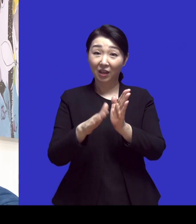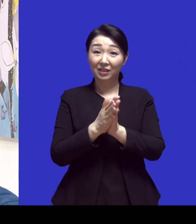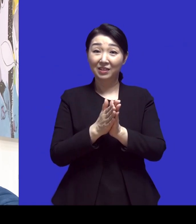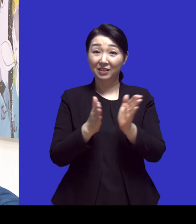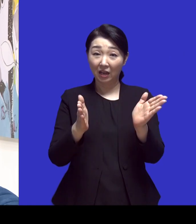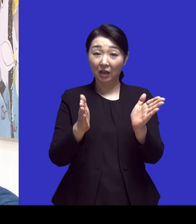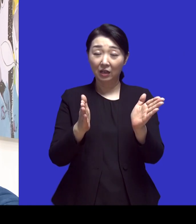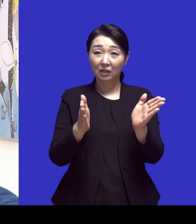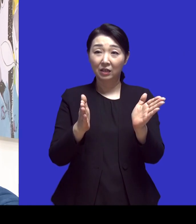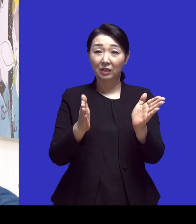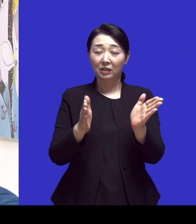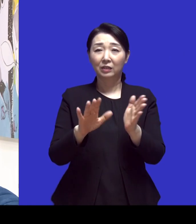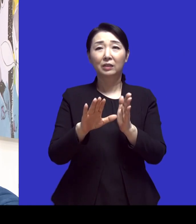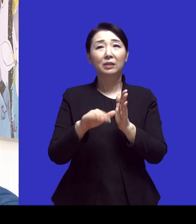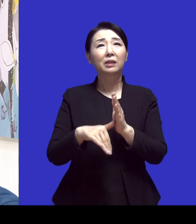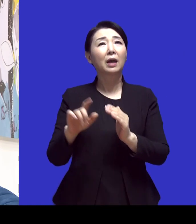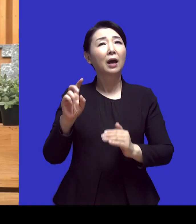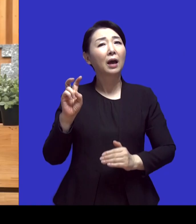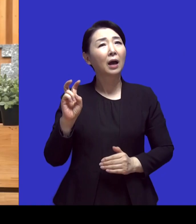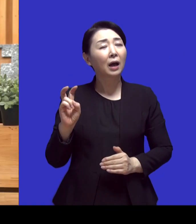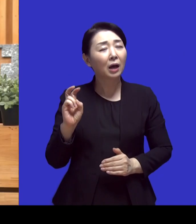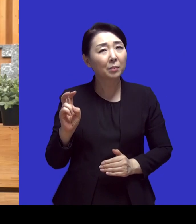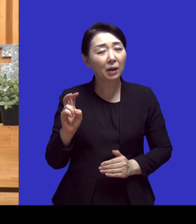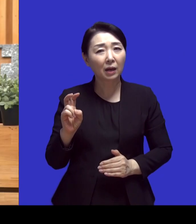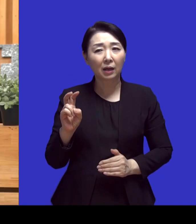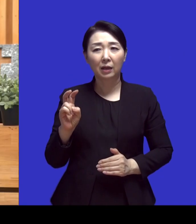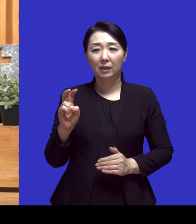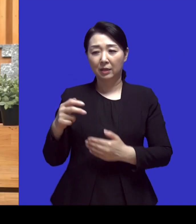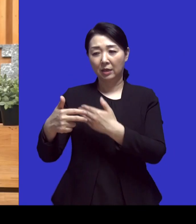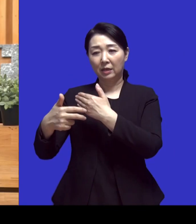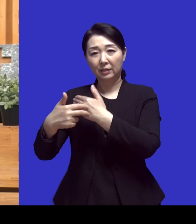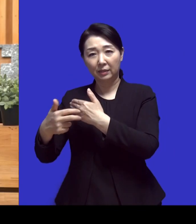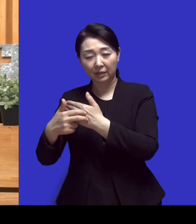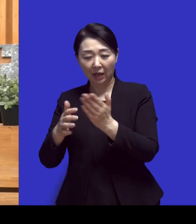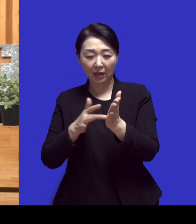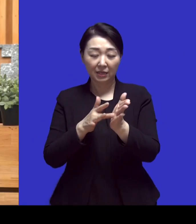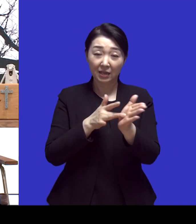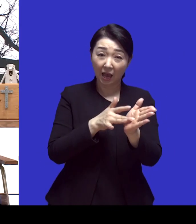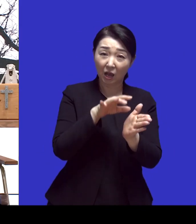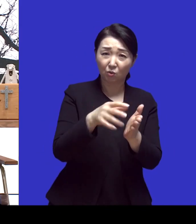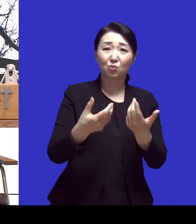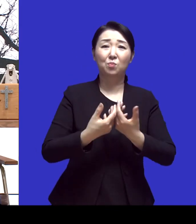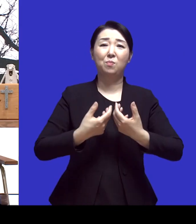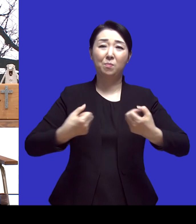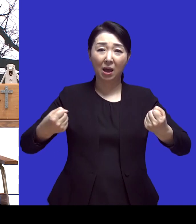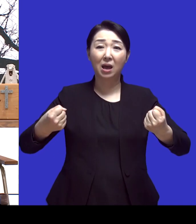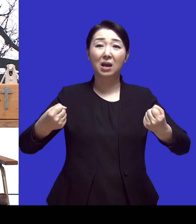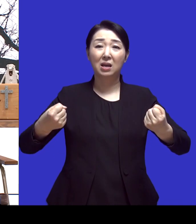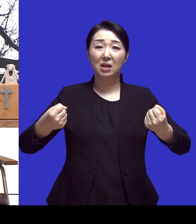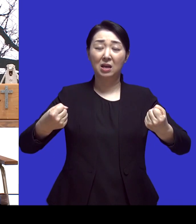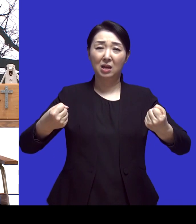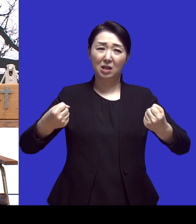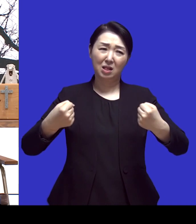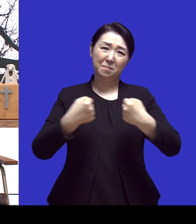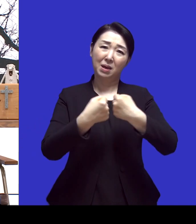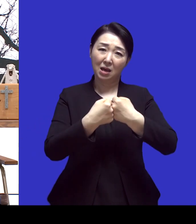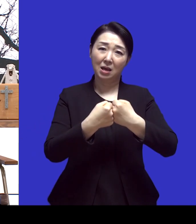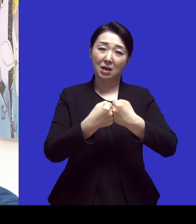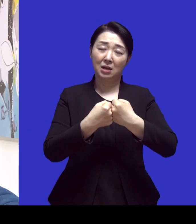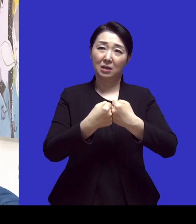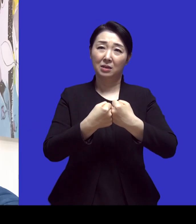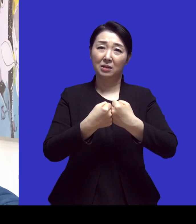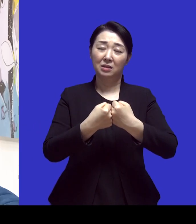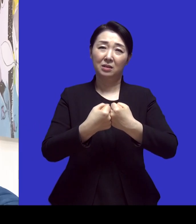기억하시는 분들 계시겠지만 의약분업으로 의사들이 이제 길거리로 나가서 시위하고